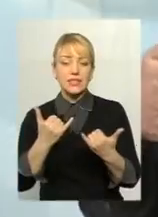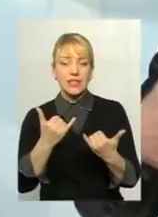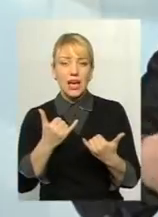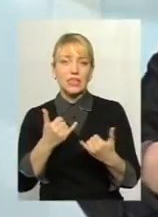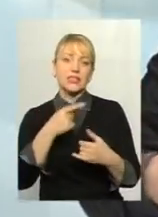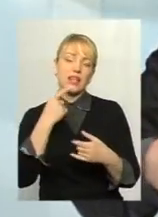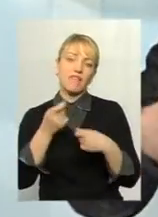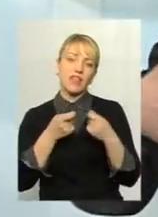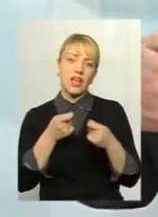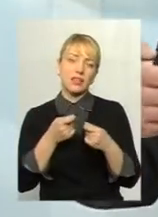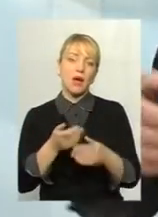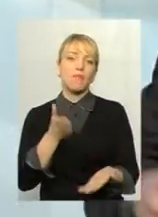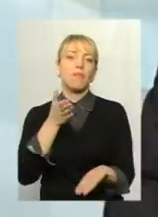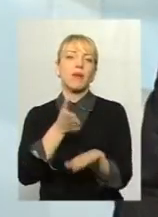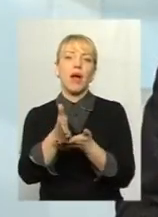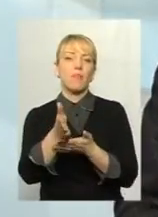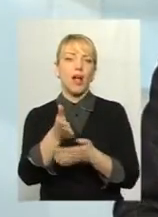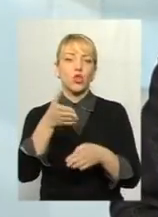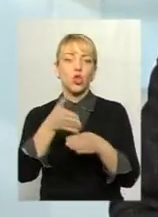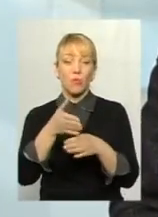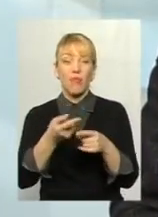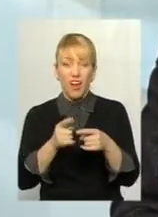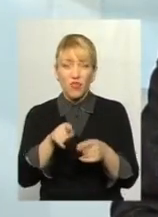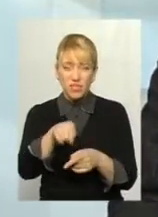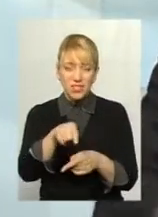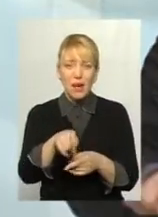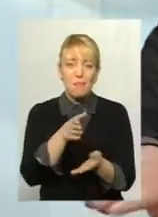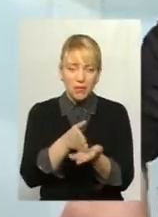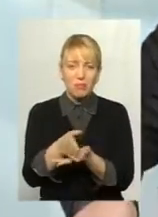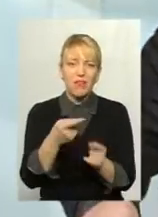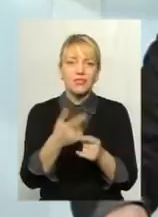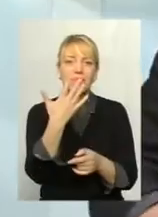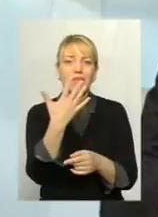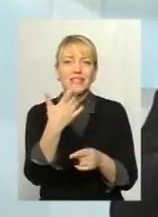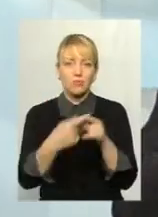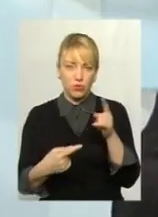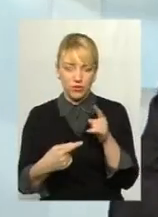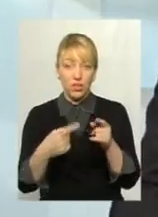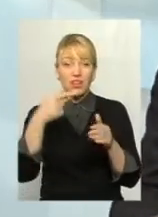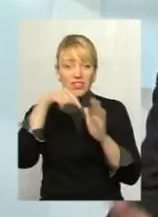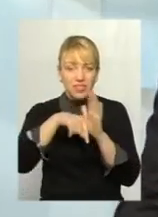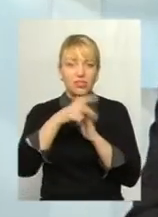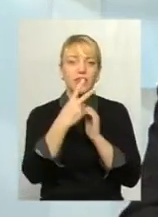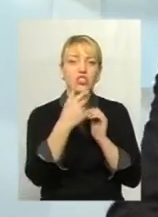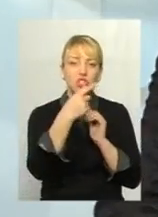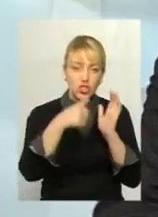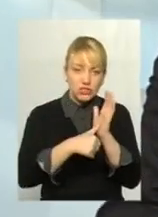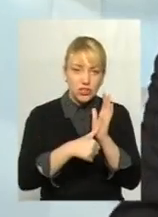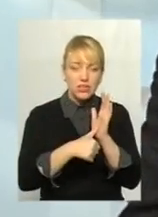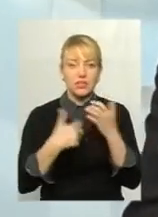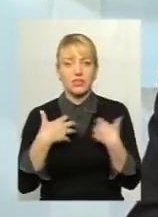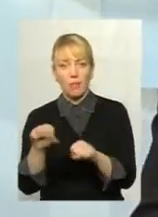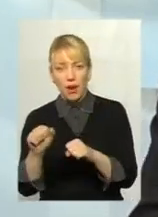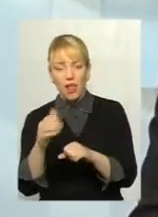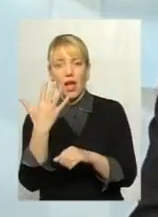влада, сказала, пряма допомога. А оця пряма, вона 5,5. Тобто 26, я вже казав, забрали, 5,5 дали. Але з тих 5,5